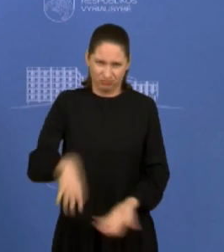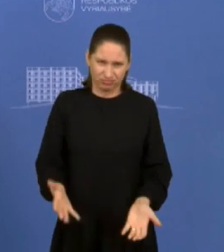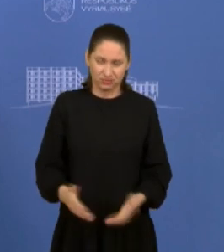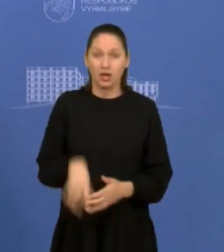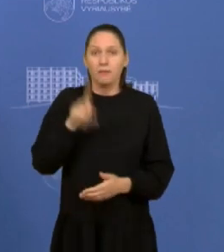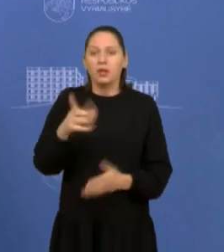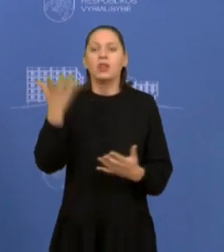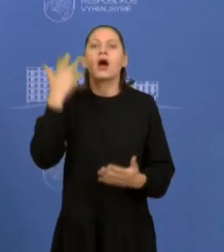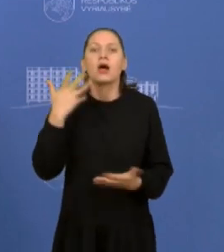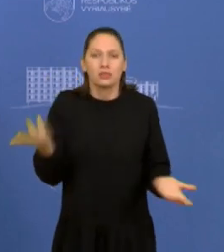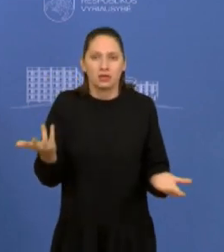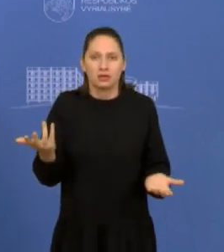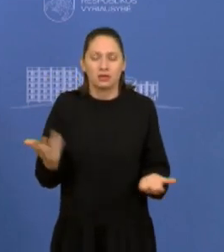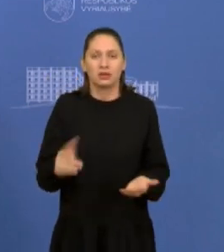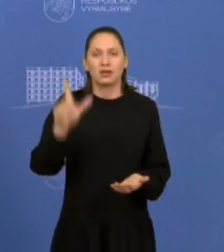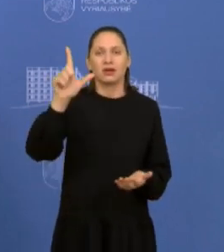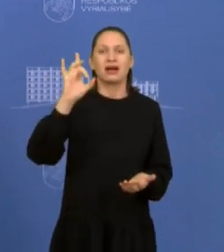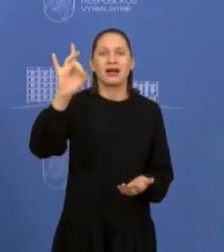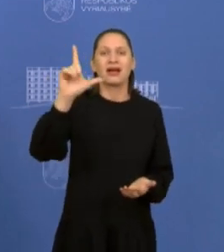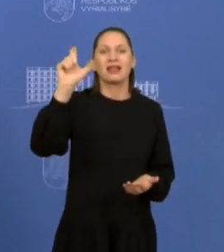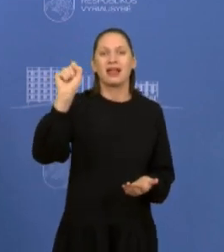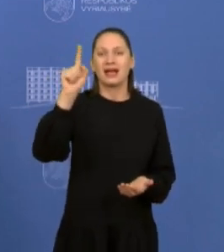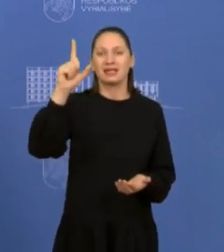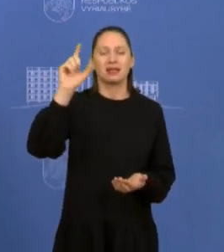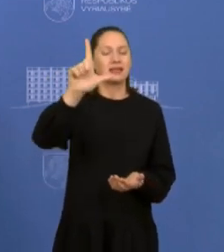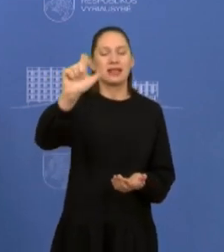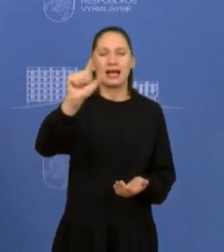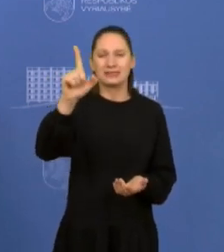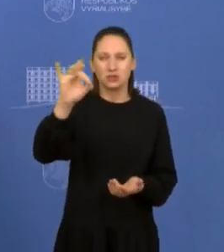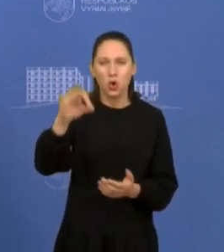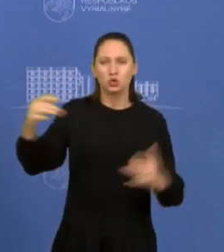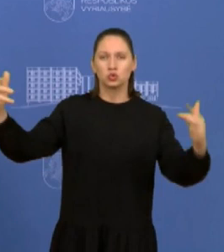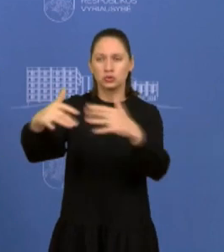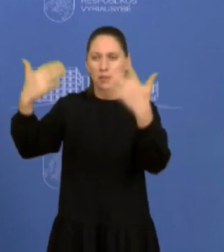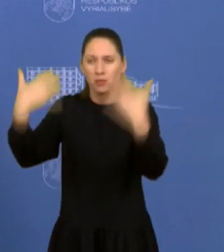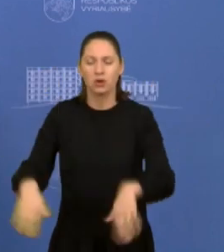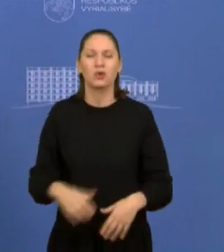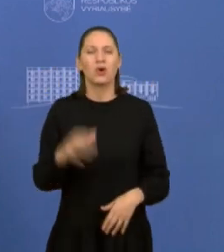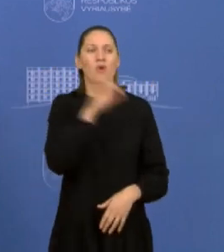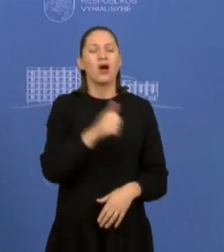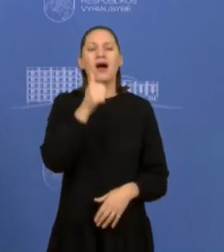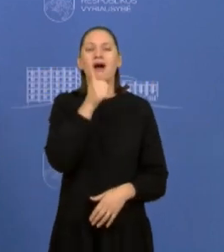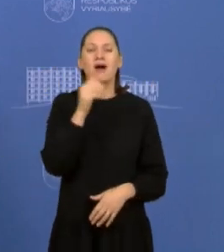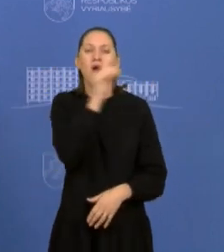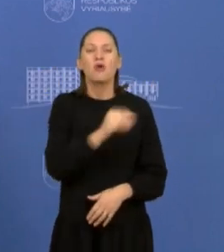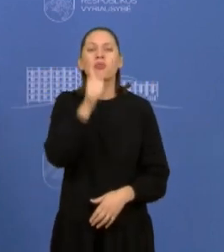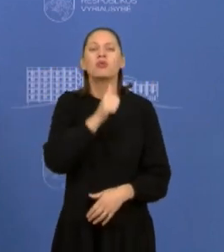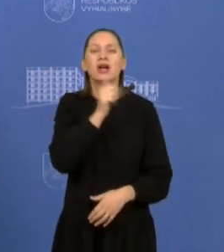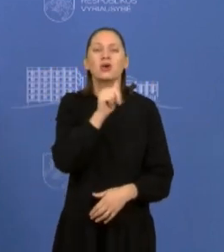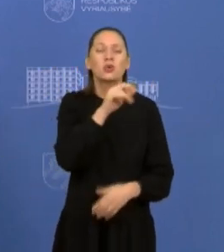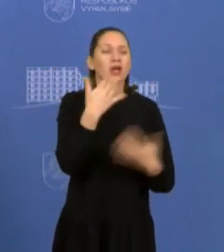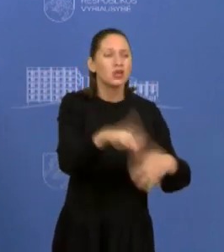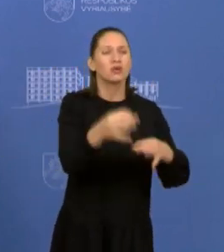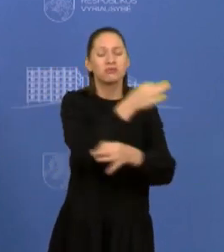kada, jeigu nedabar, po glasgo susitikimu, po Europo žaliojo kurso pristantymu, kada, jeigu nedabar. Ir